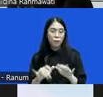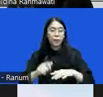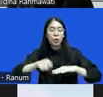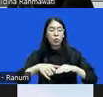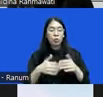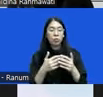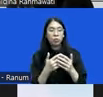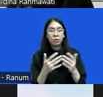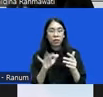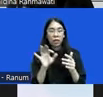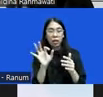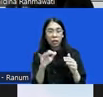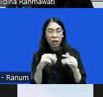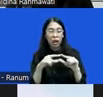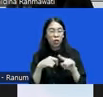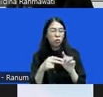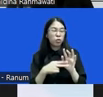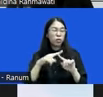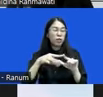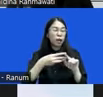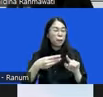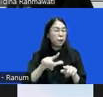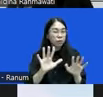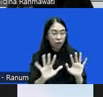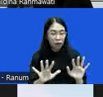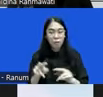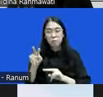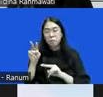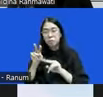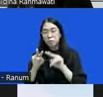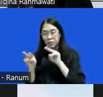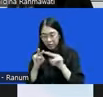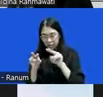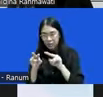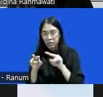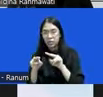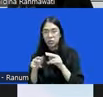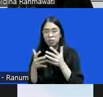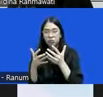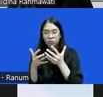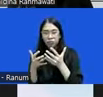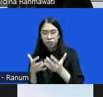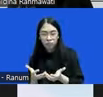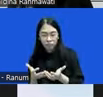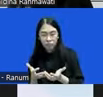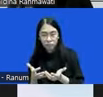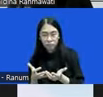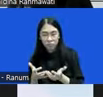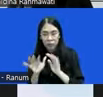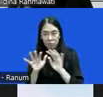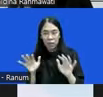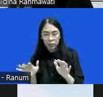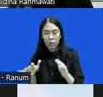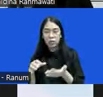penyidikan itu sangat heavy discretion gitu ya dia sangat banyak ruang